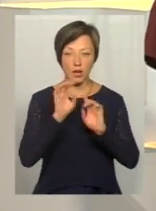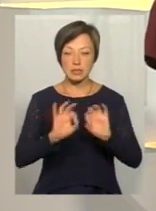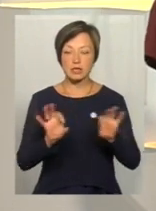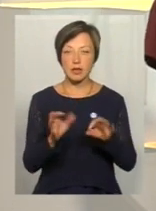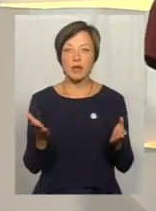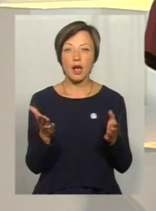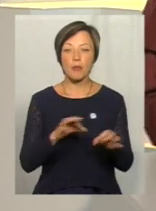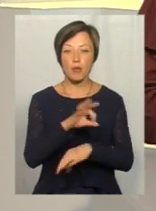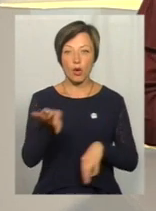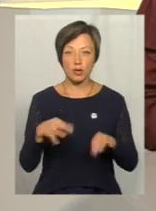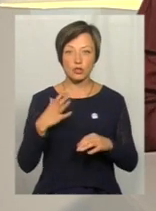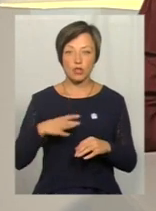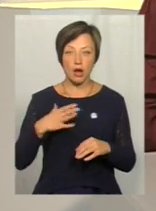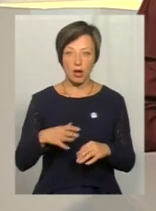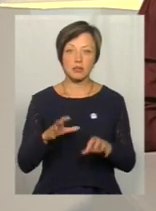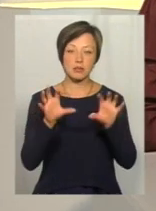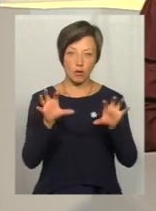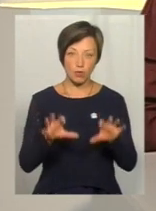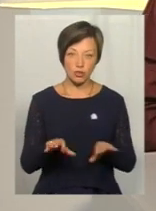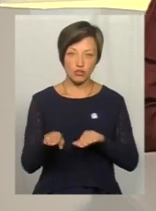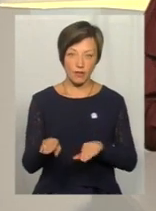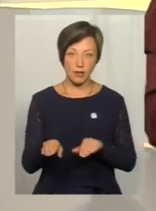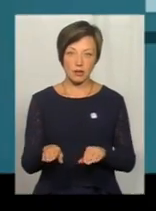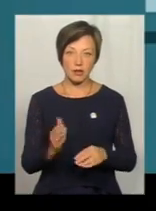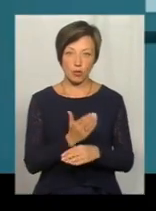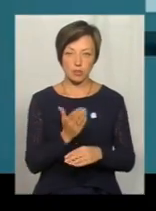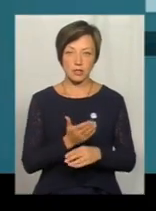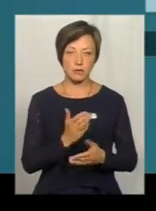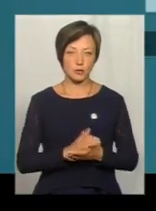в яких проєктах чекають легальних швейників. Давайте послухаємо.